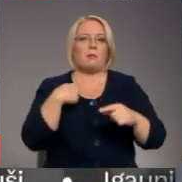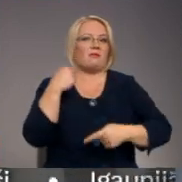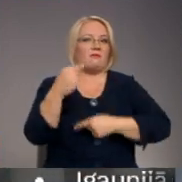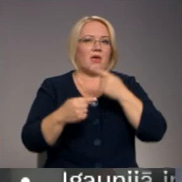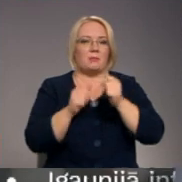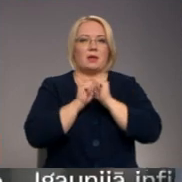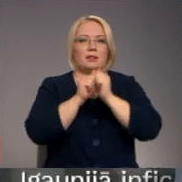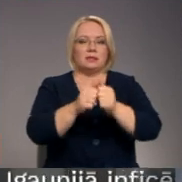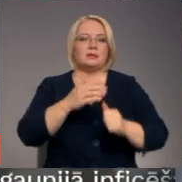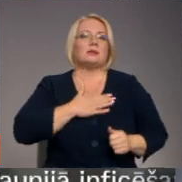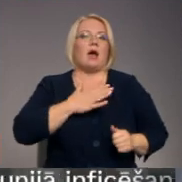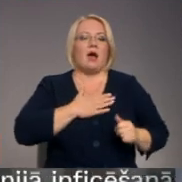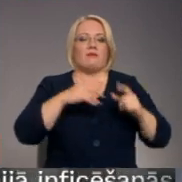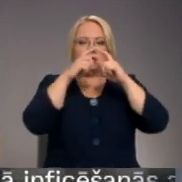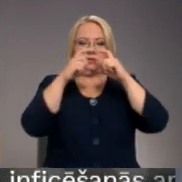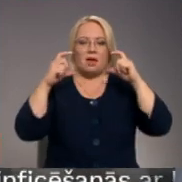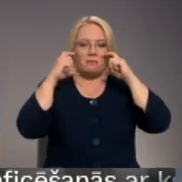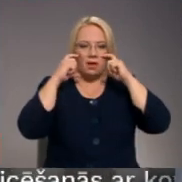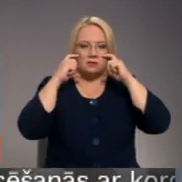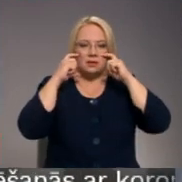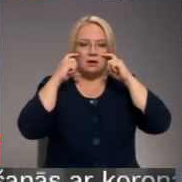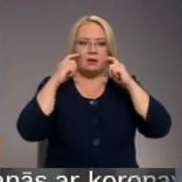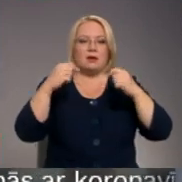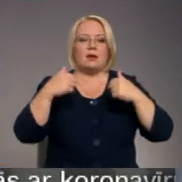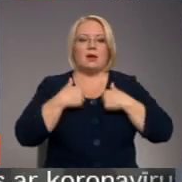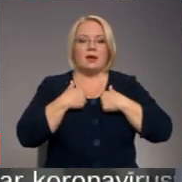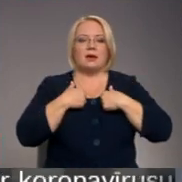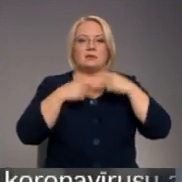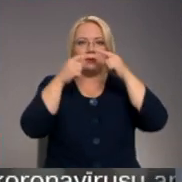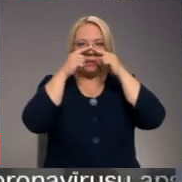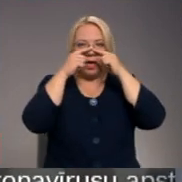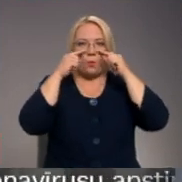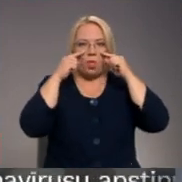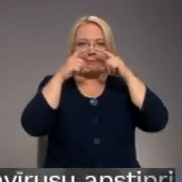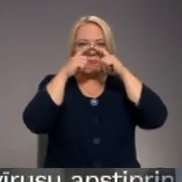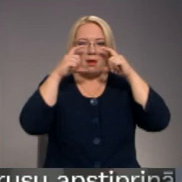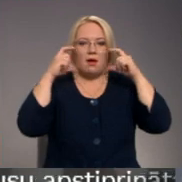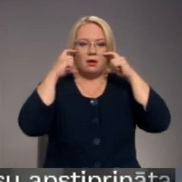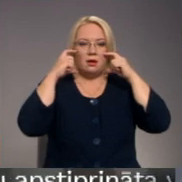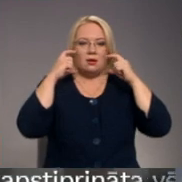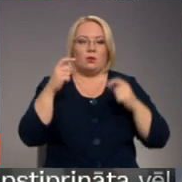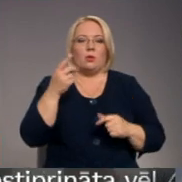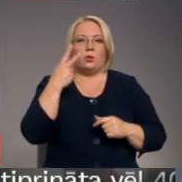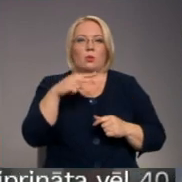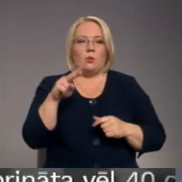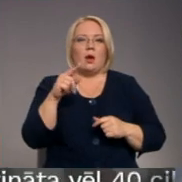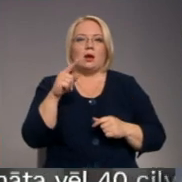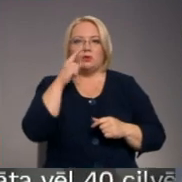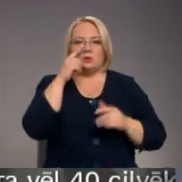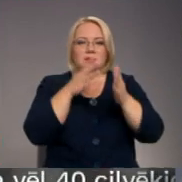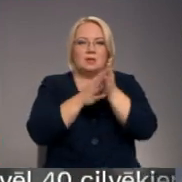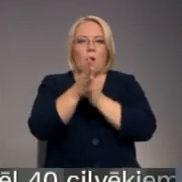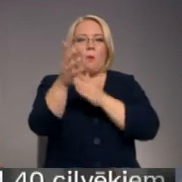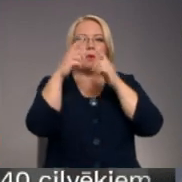līdzi savu sejasmasku, tad es viņu uzlieku sevi degunam pāri. Tagad viņš caur